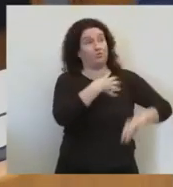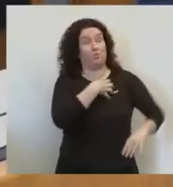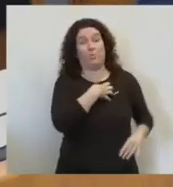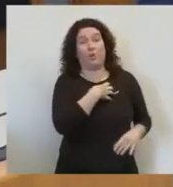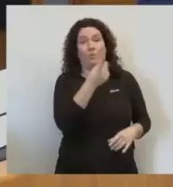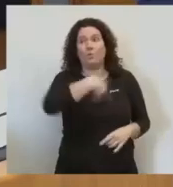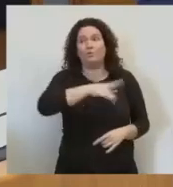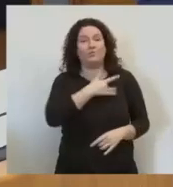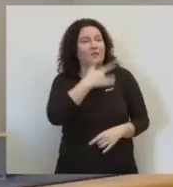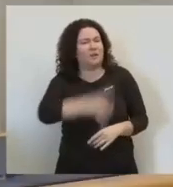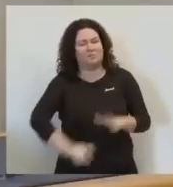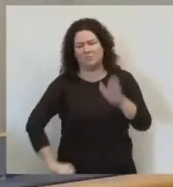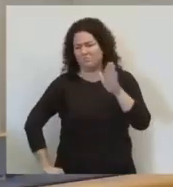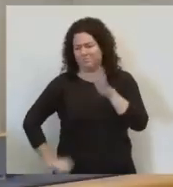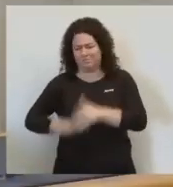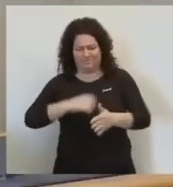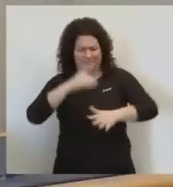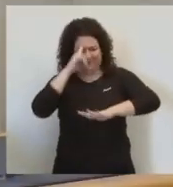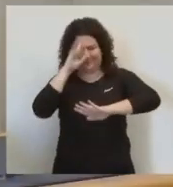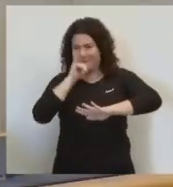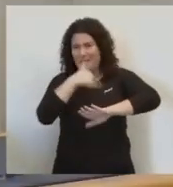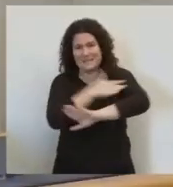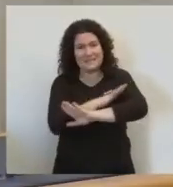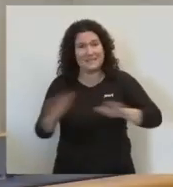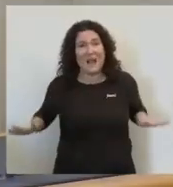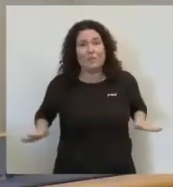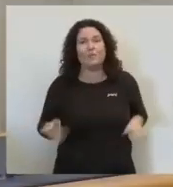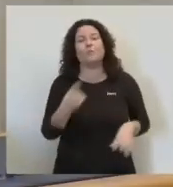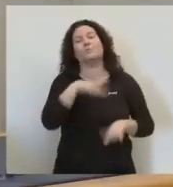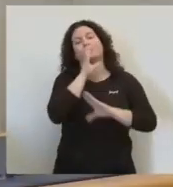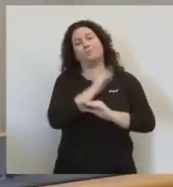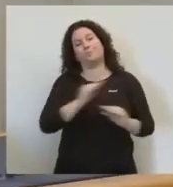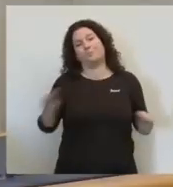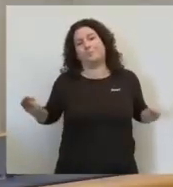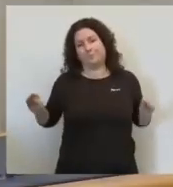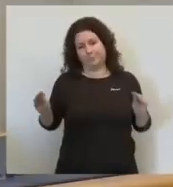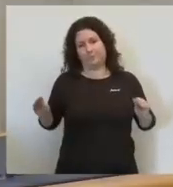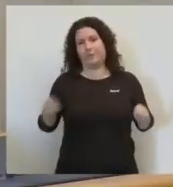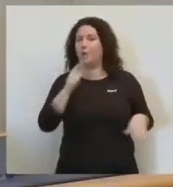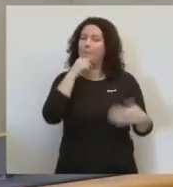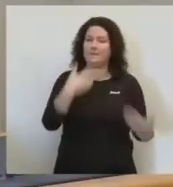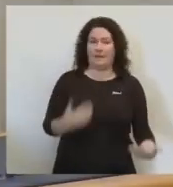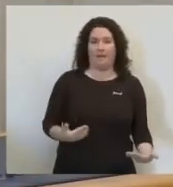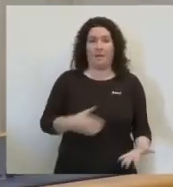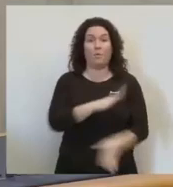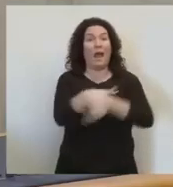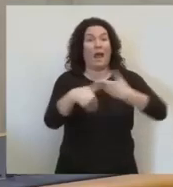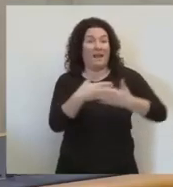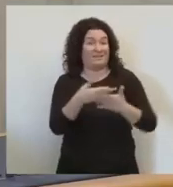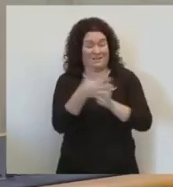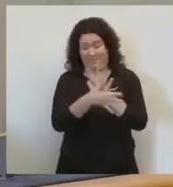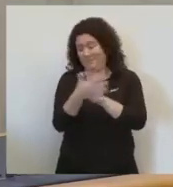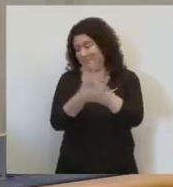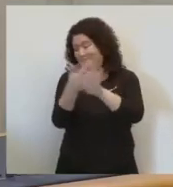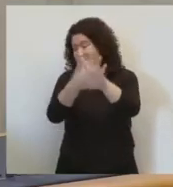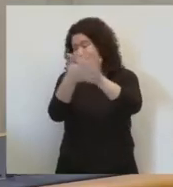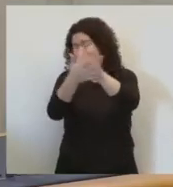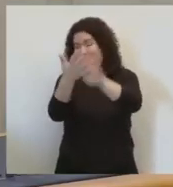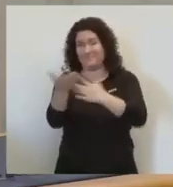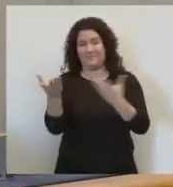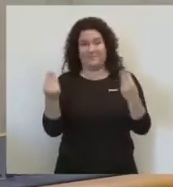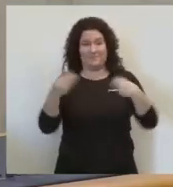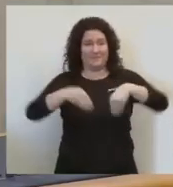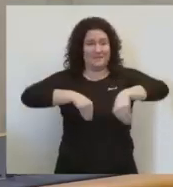com que som massa tolerants, callem i no passa res. I podria continuar fins a l'infinit amb totes les